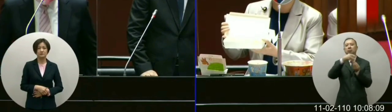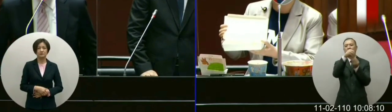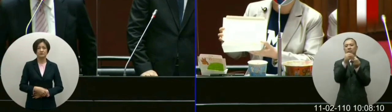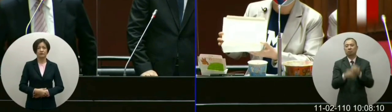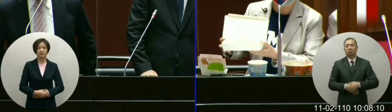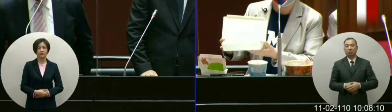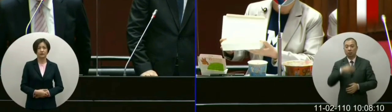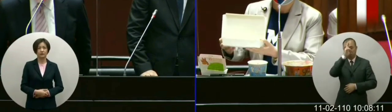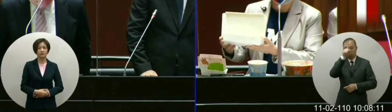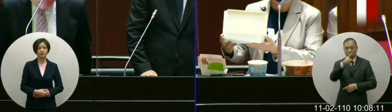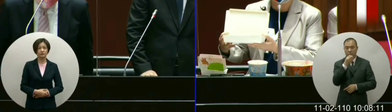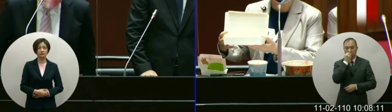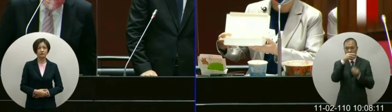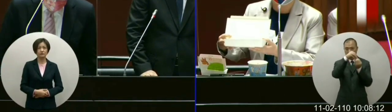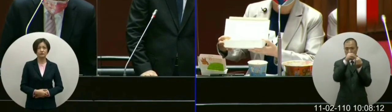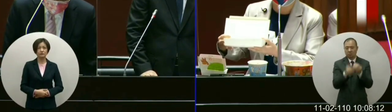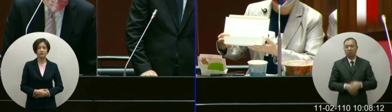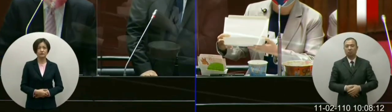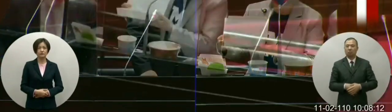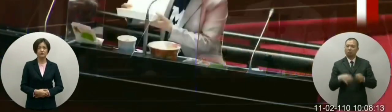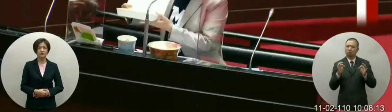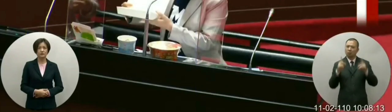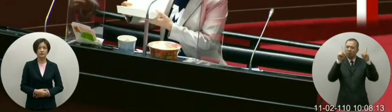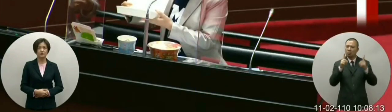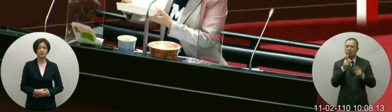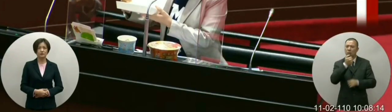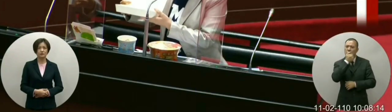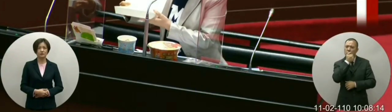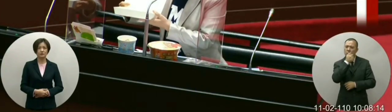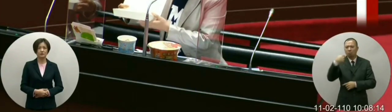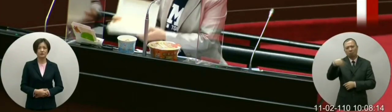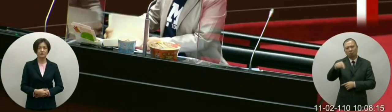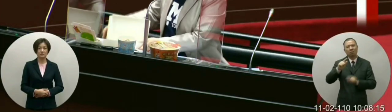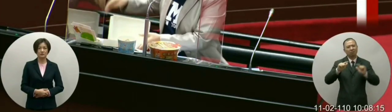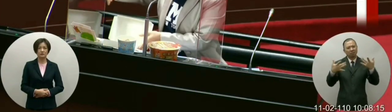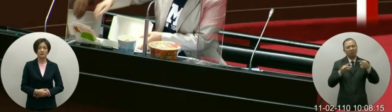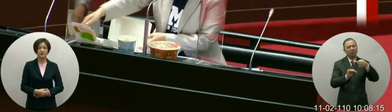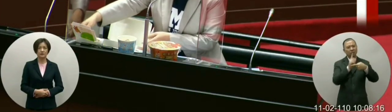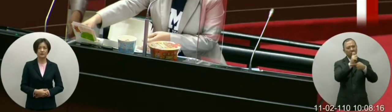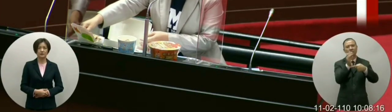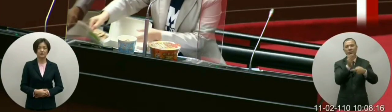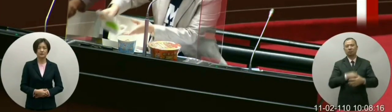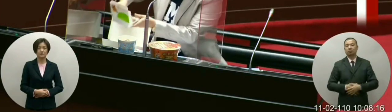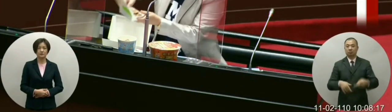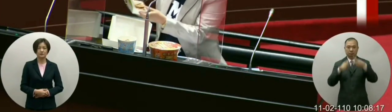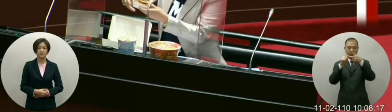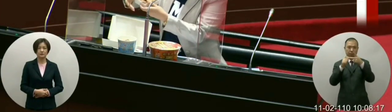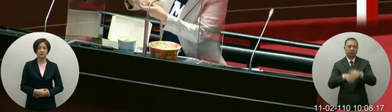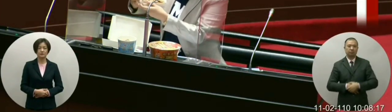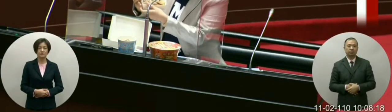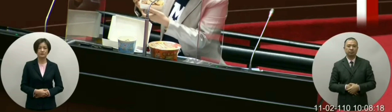我们今天中午会吃水饺大概都涨了五毛到一块钱等于是涨了十来趴接下来我们看到